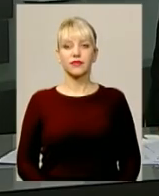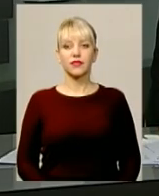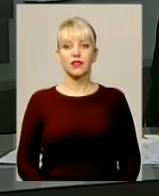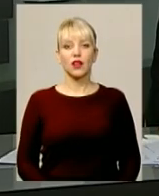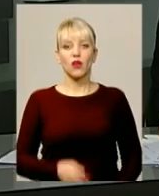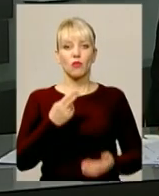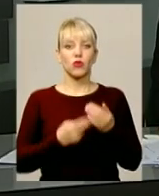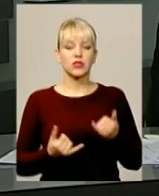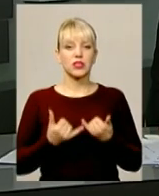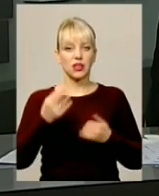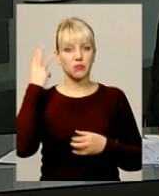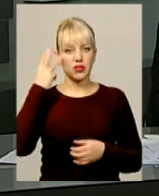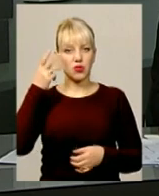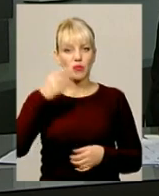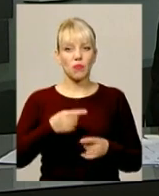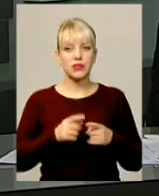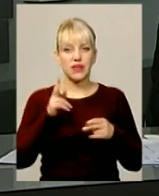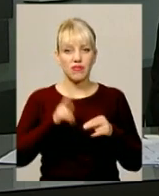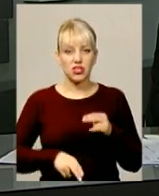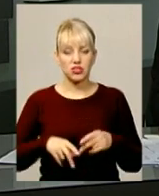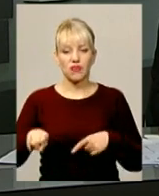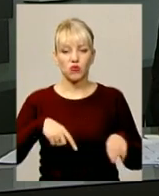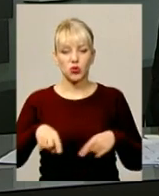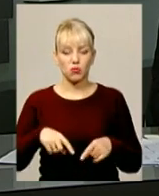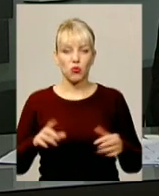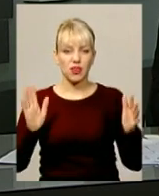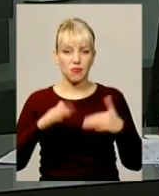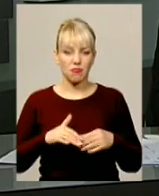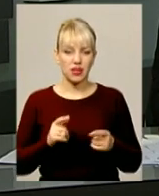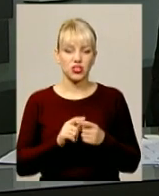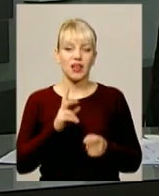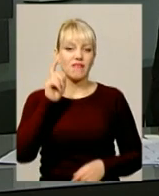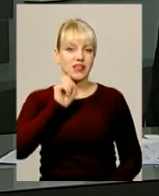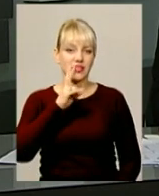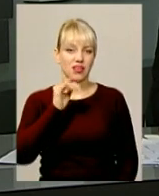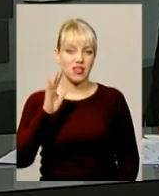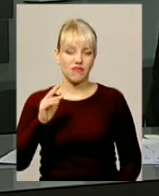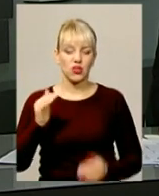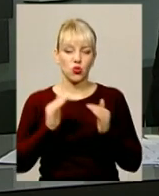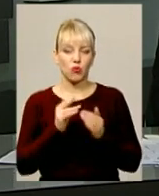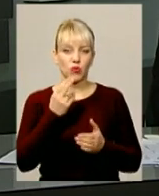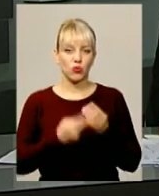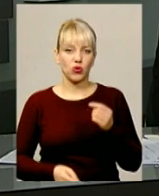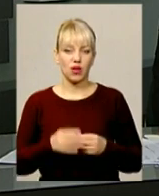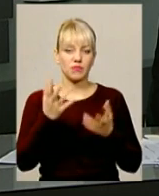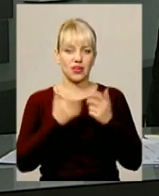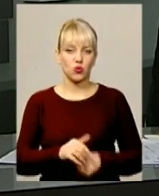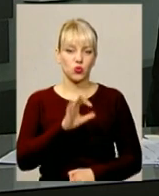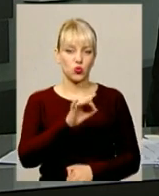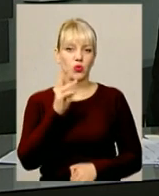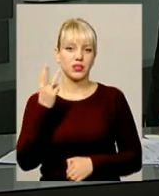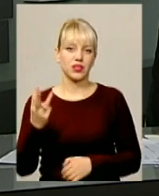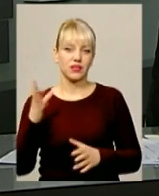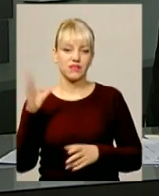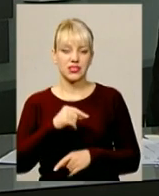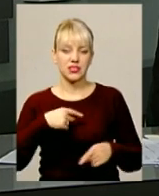Поразкою для Хмельницького поділля завершився футбольний матч «Спарен» з Вінницькою Нивою. Вдома клуб програв з рахунком 0-3. Усі